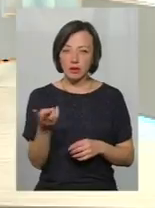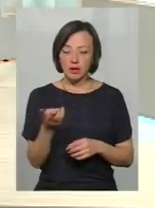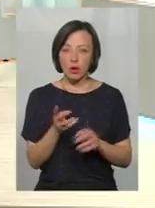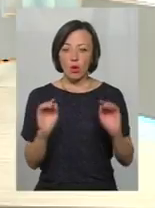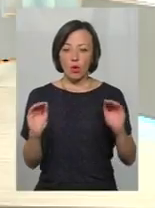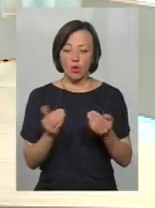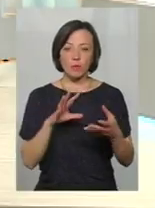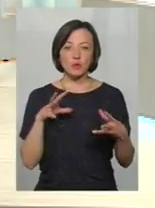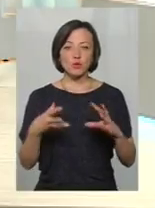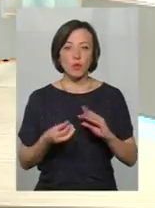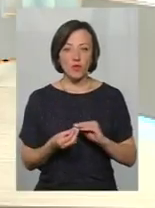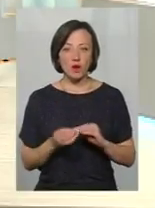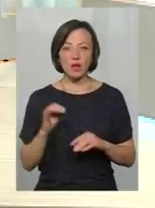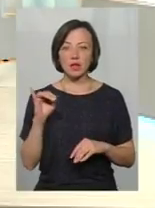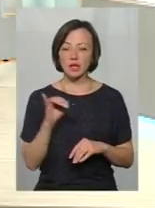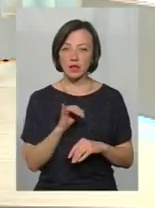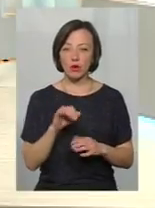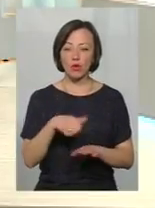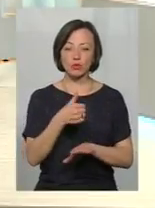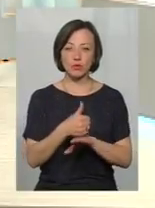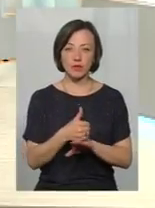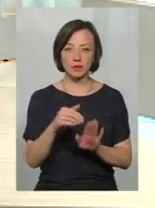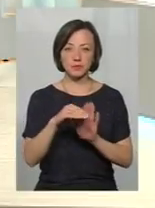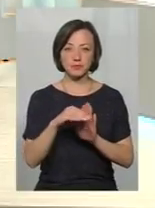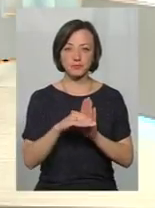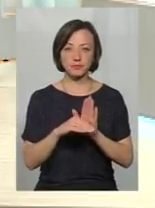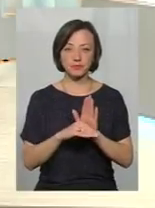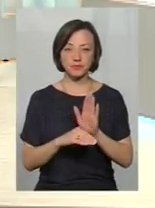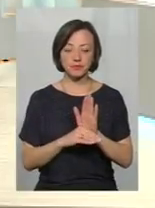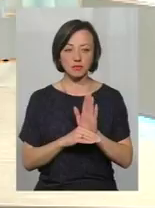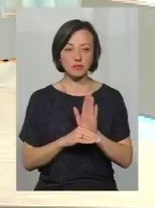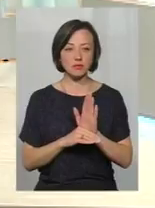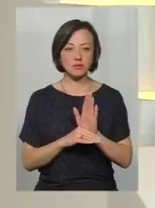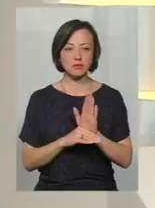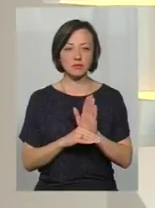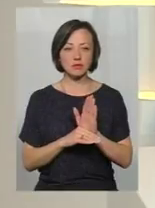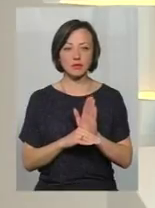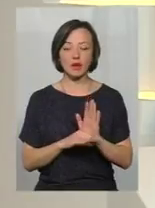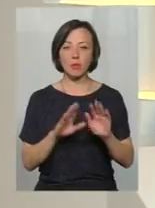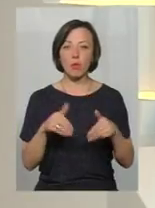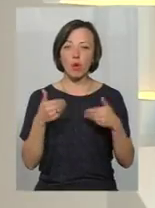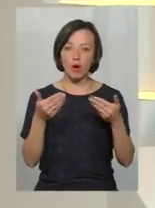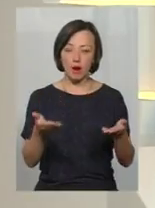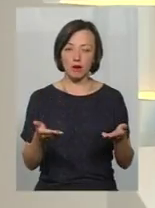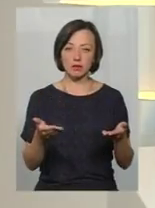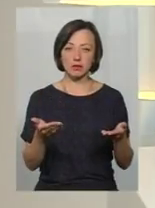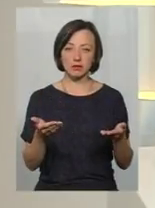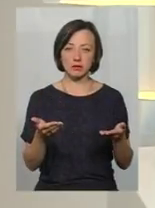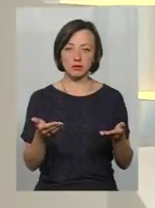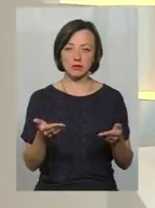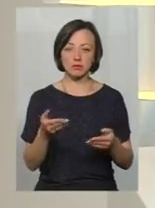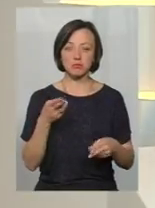коротко підсумували і все ж таки основні поради, аби все ж таки